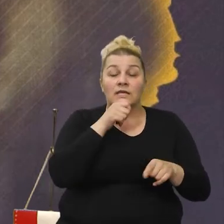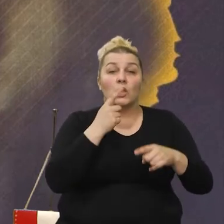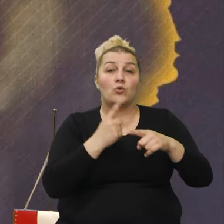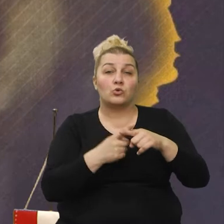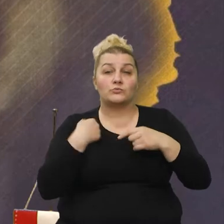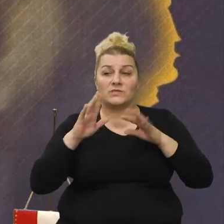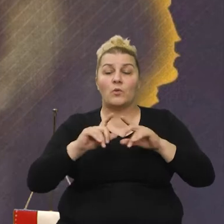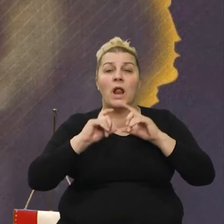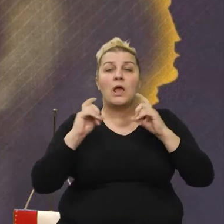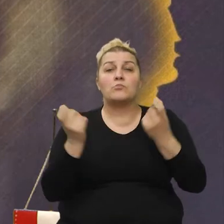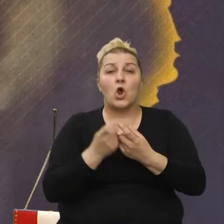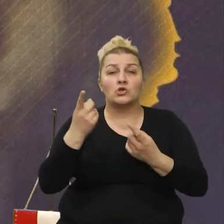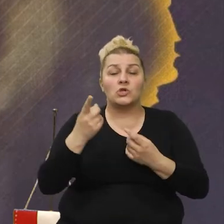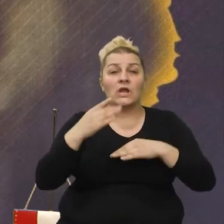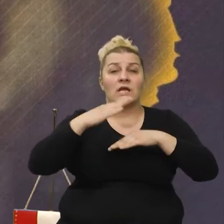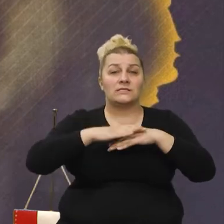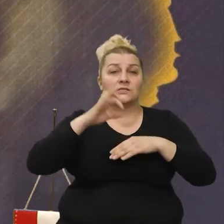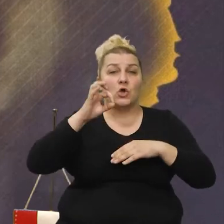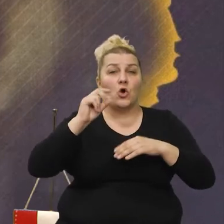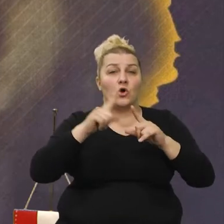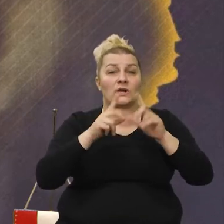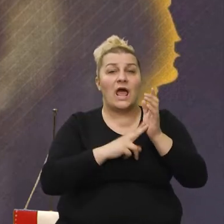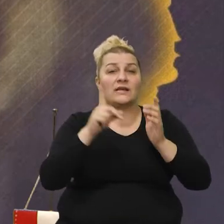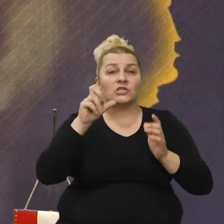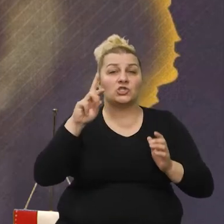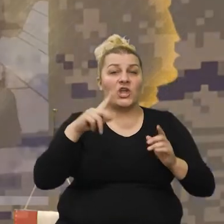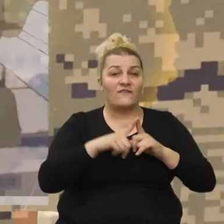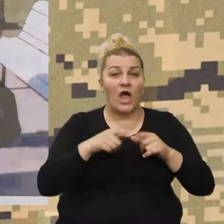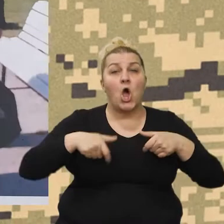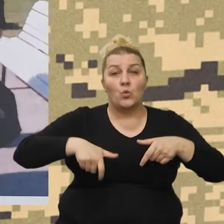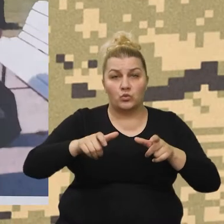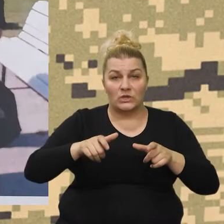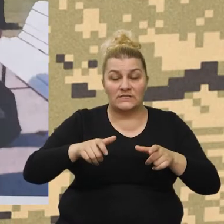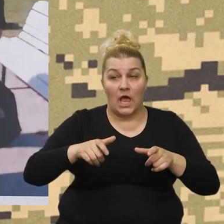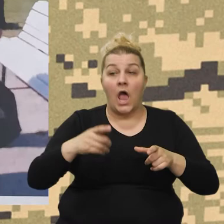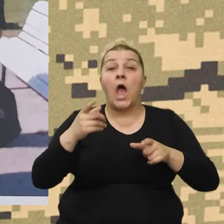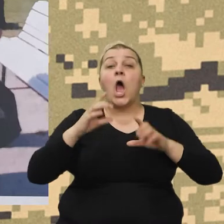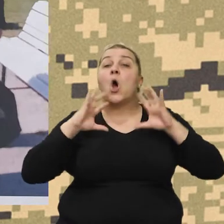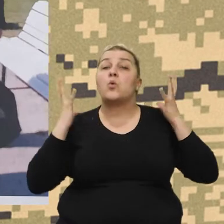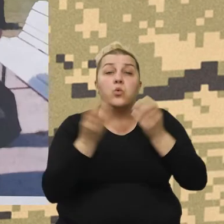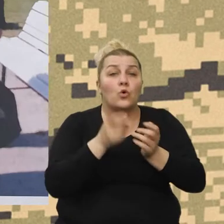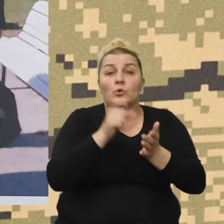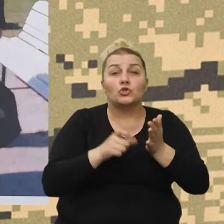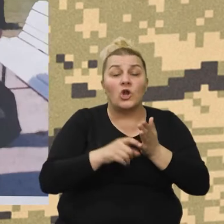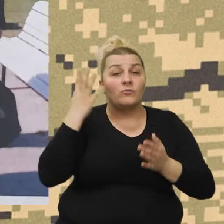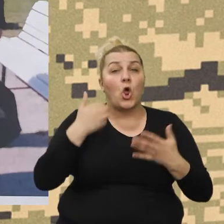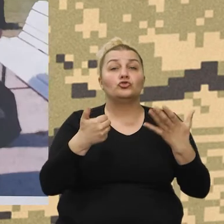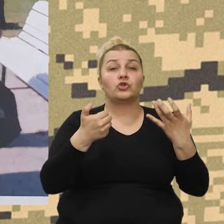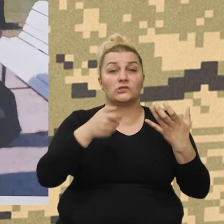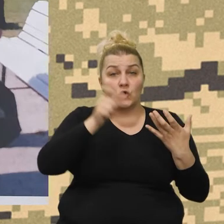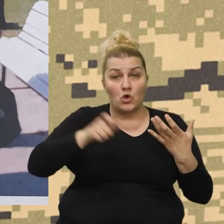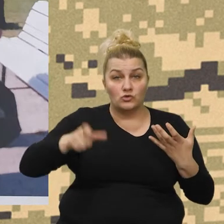prostorije u Zoranićevoj. I to je bilo oko 600 ljudi. To je bilo glomazno.